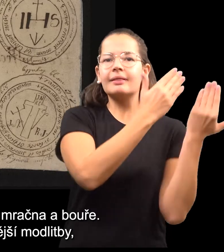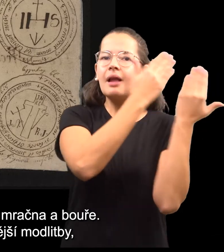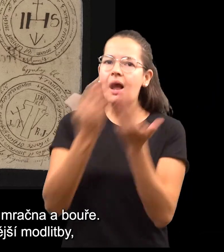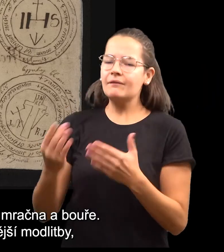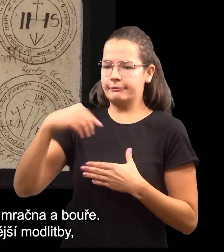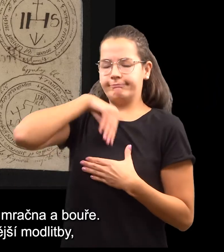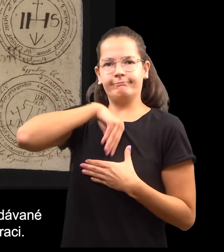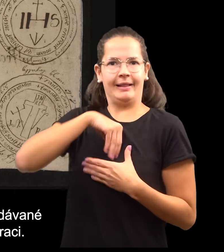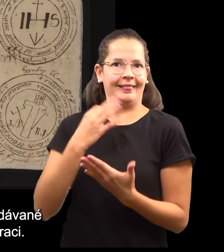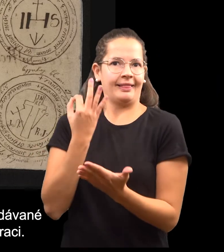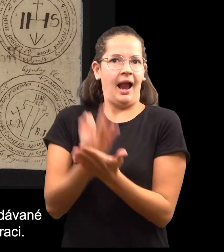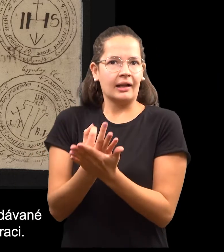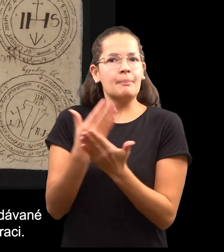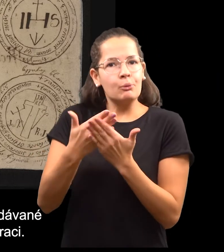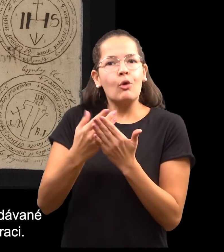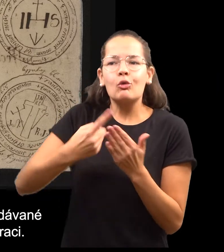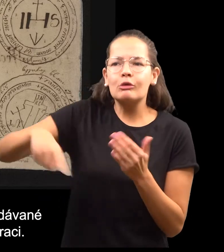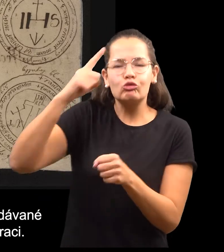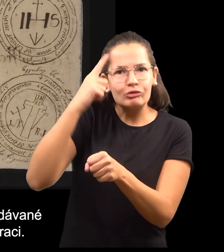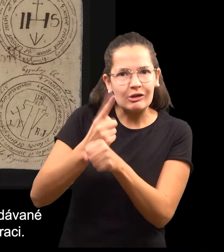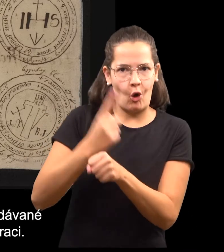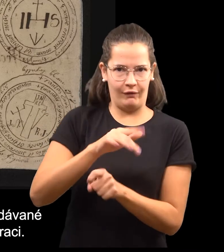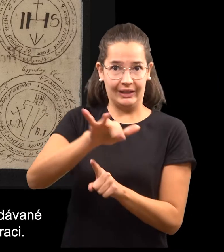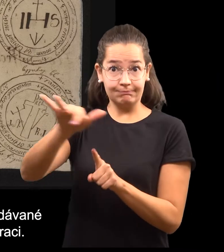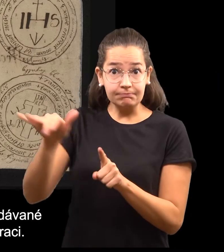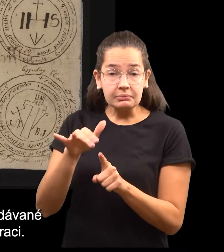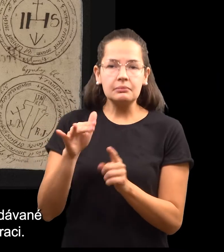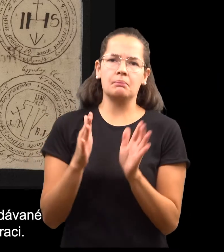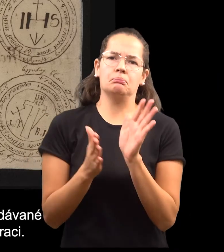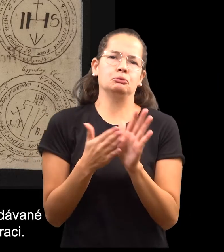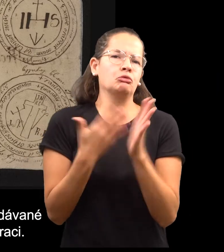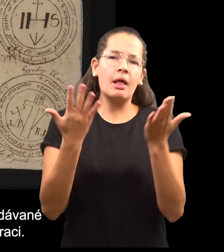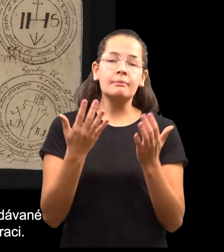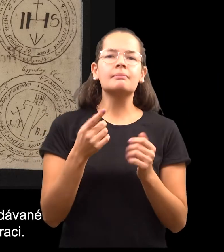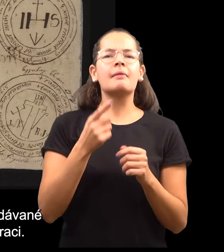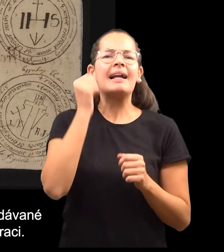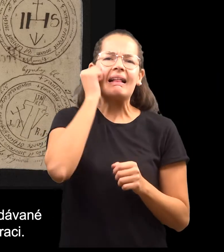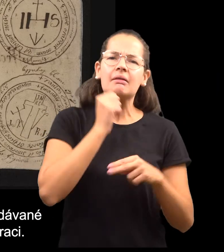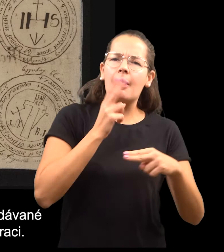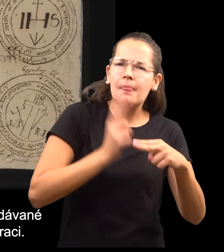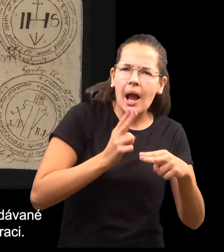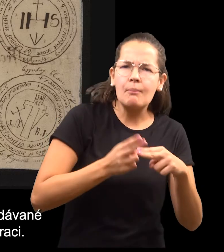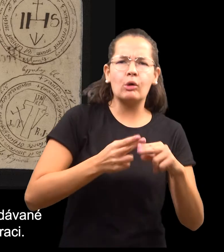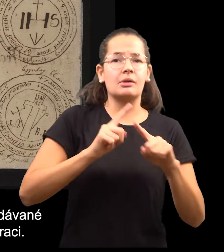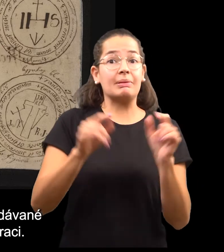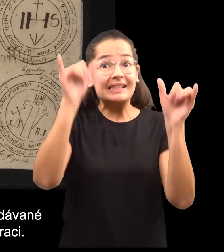tomu nejrůznější modlitby, formule a zaříkávání, předávané z generace na generaci.